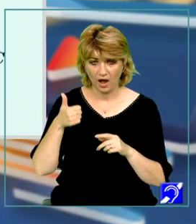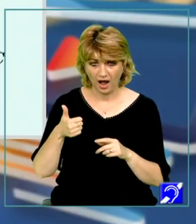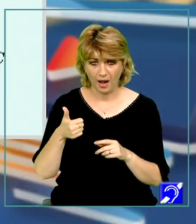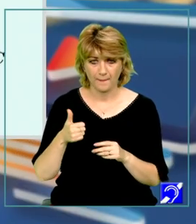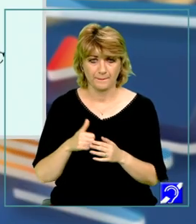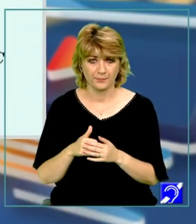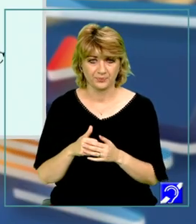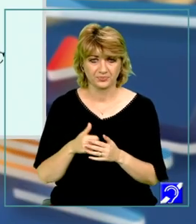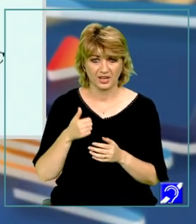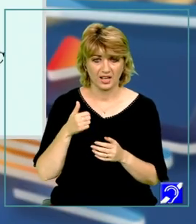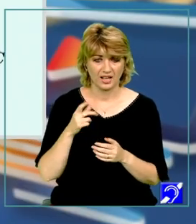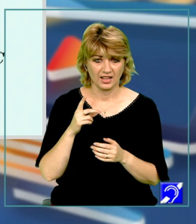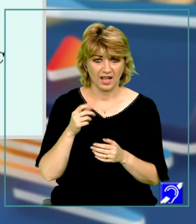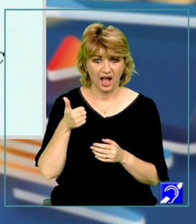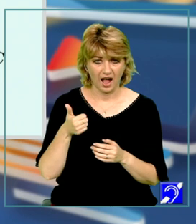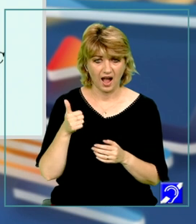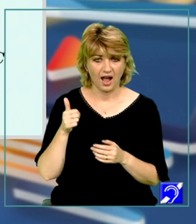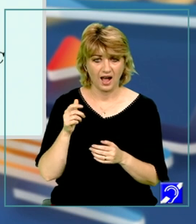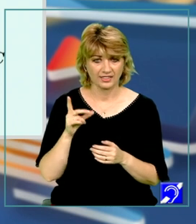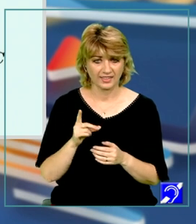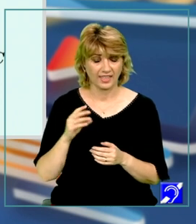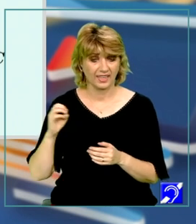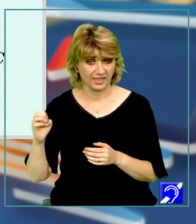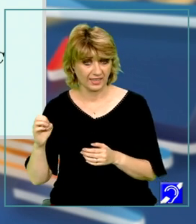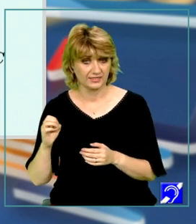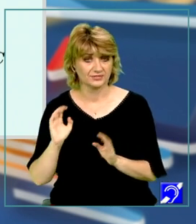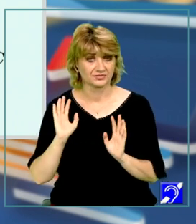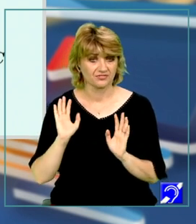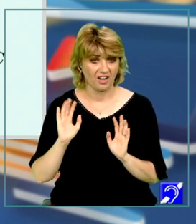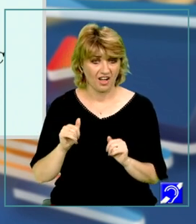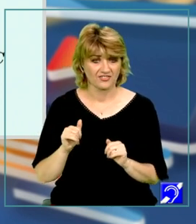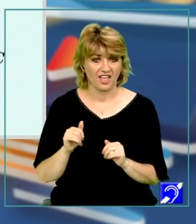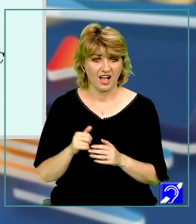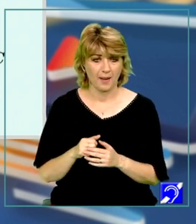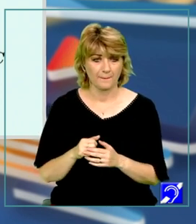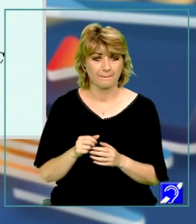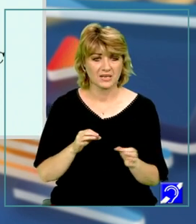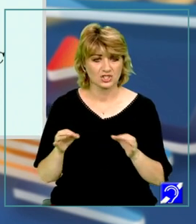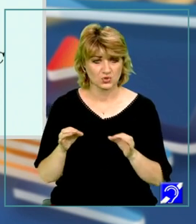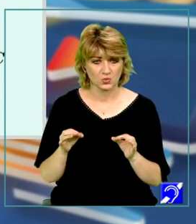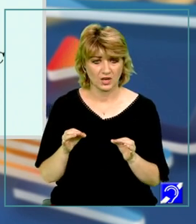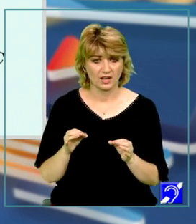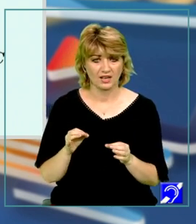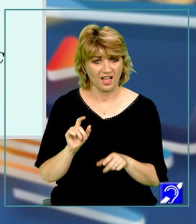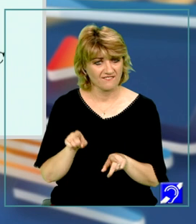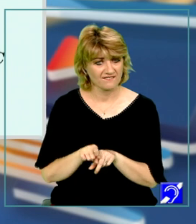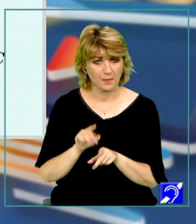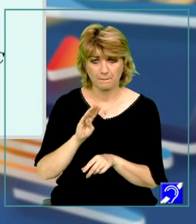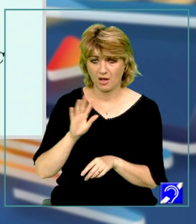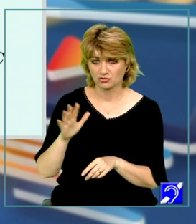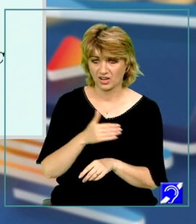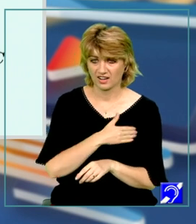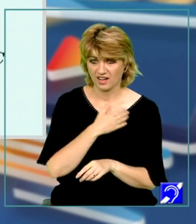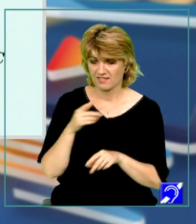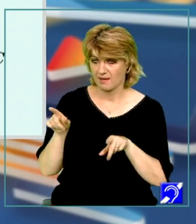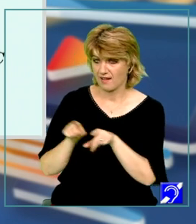congruent cu unghiul A, D, E. El va avea, deci, tot măsura de 45